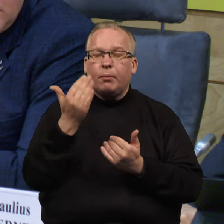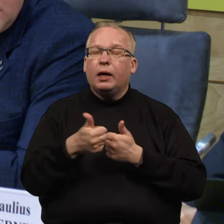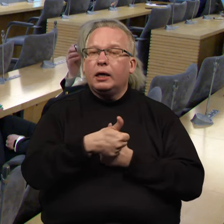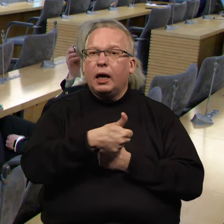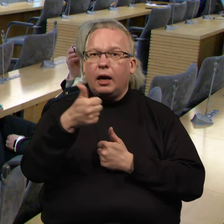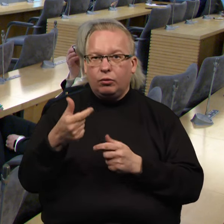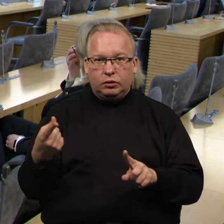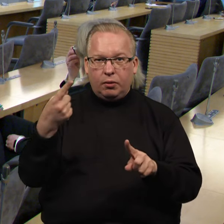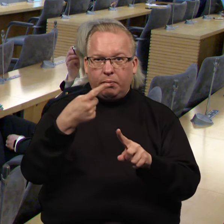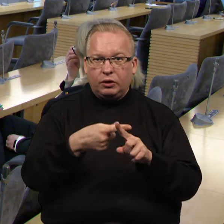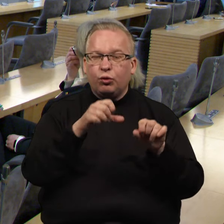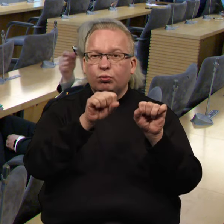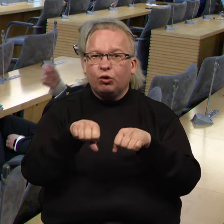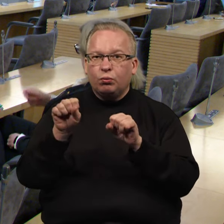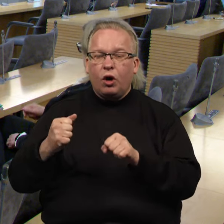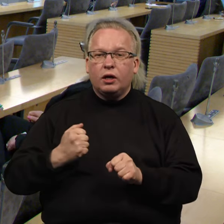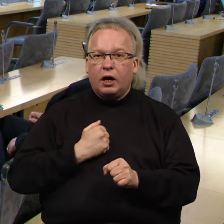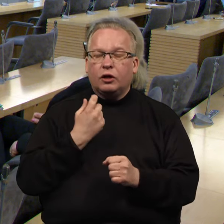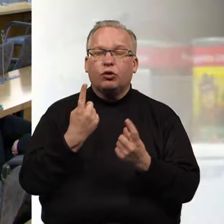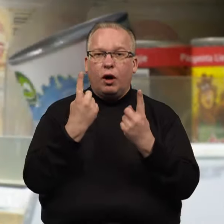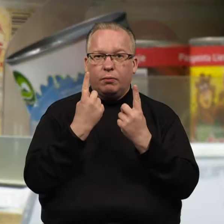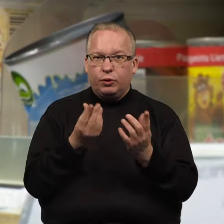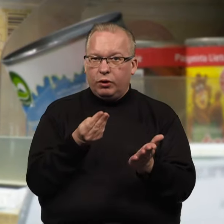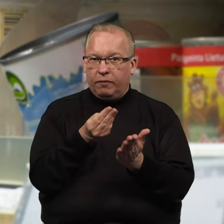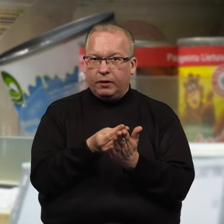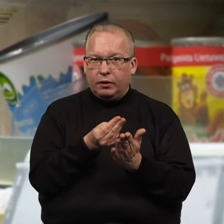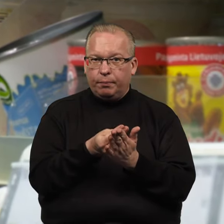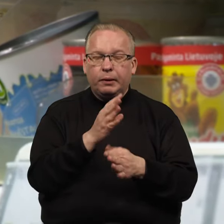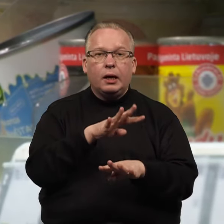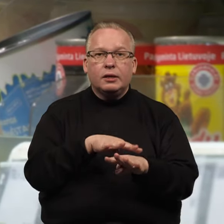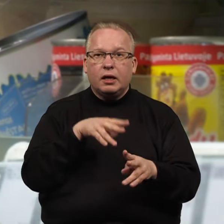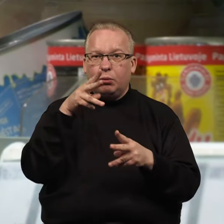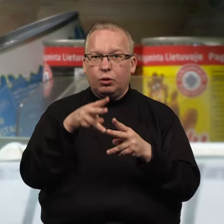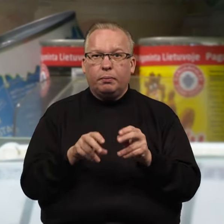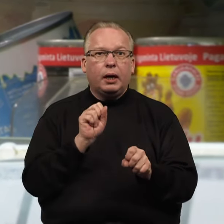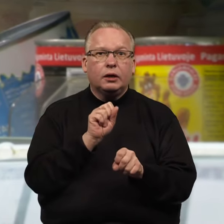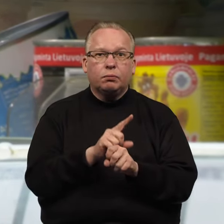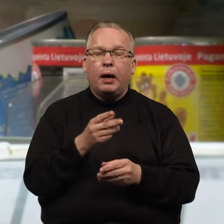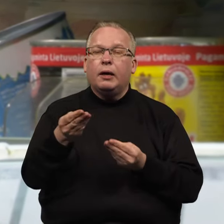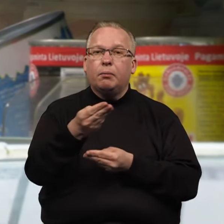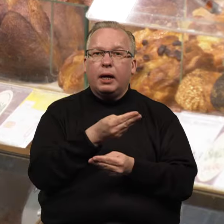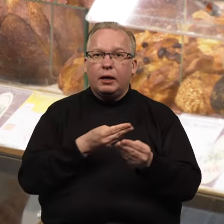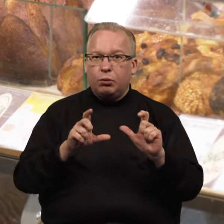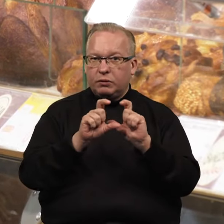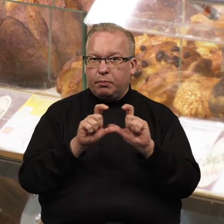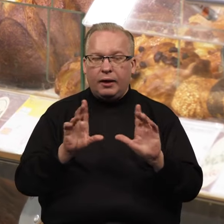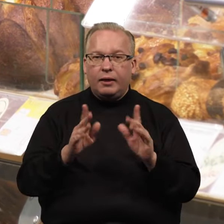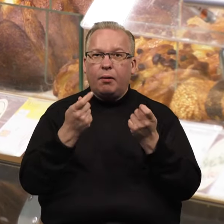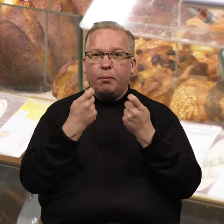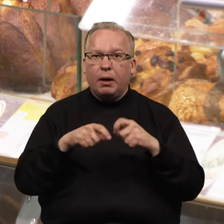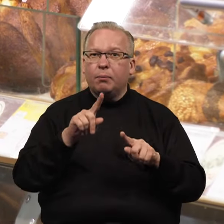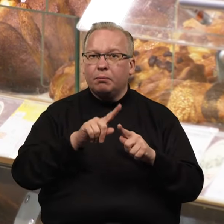galimus papildomus šaltinius krašto apsaugai finansuoti. Seimas nusprendė įpareigoti prekybos tinklus, neparduotą